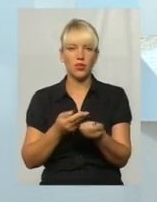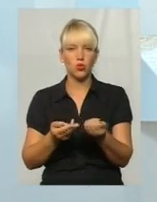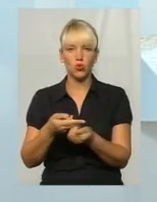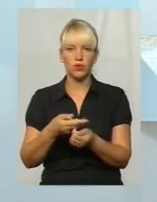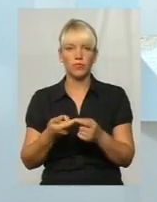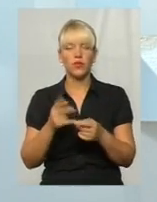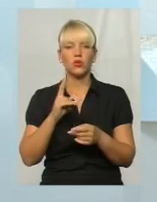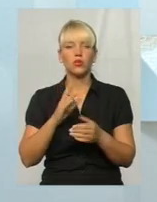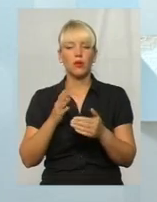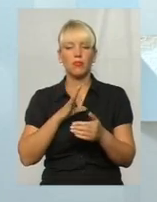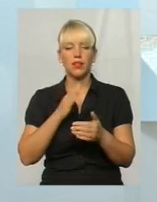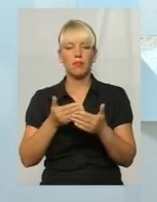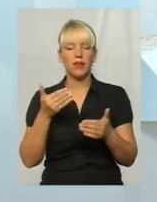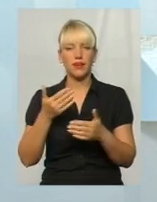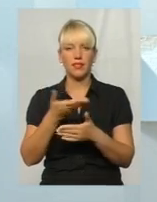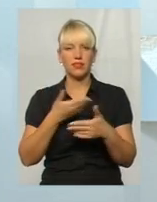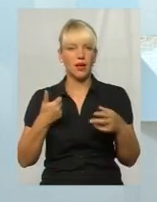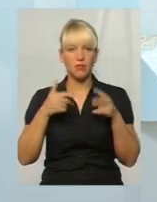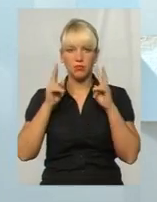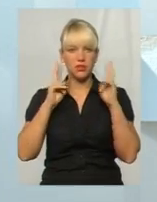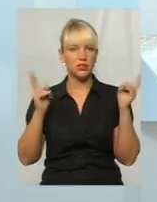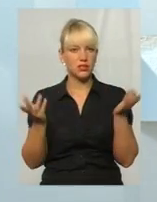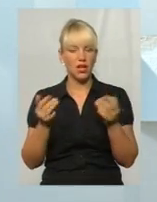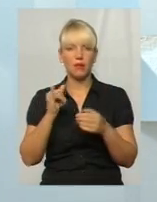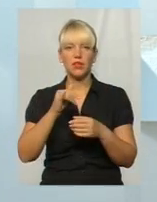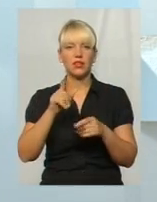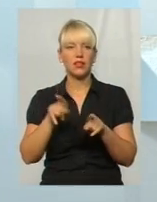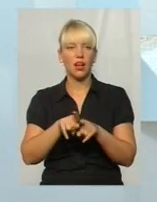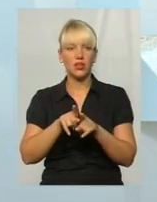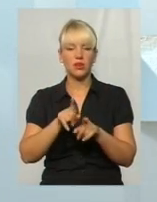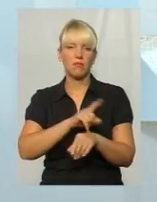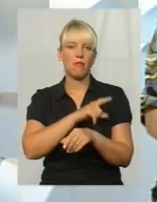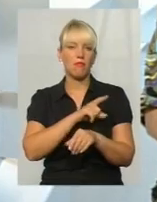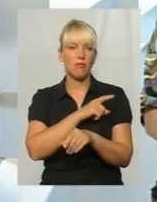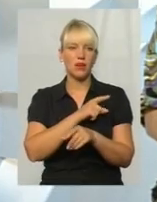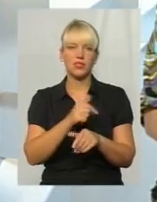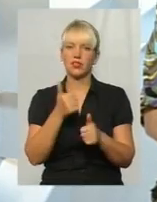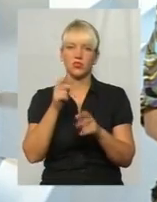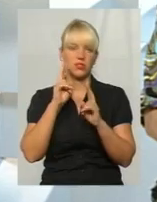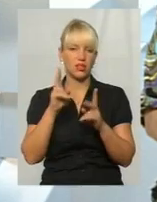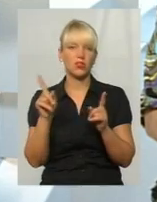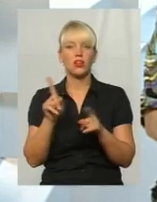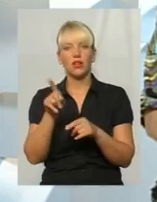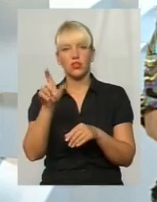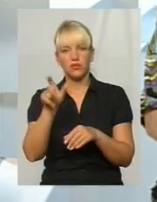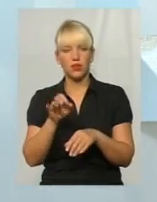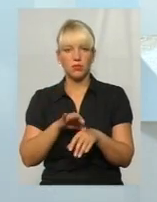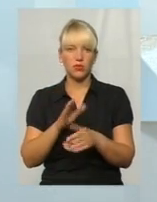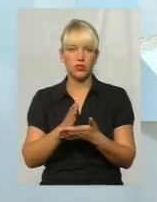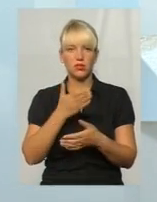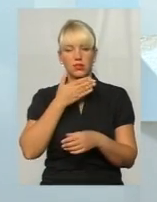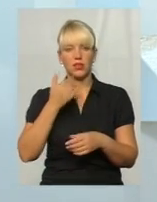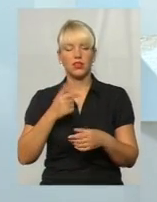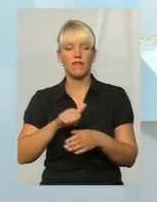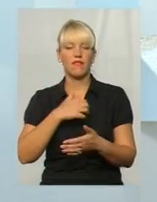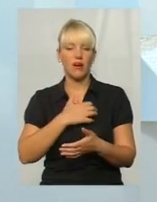Хто був перед нами, ми не знаємо. І точно також не знає маникюрші, навіть якщо це наша хороша подружка. Важно, наверное, заботиться о